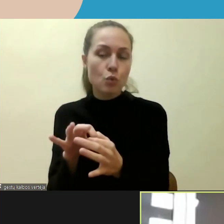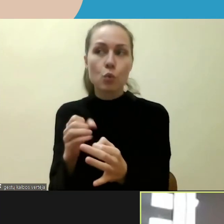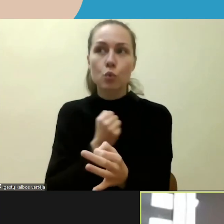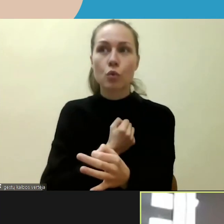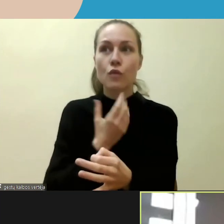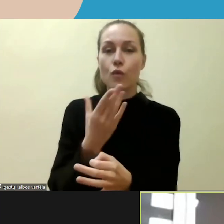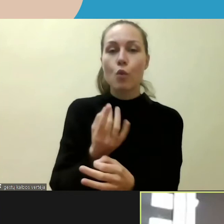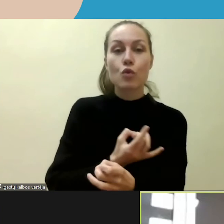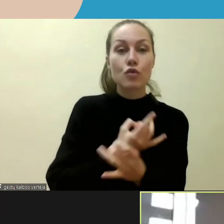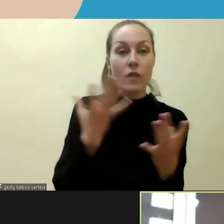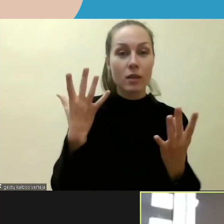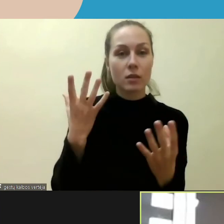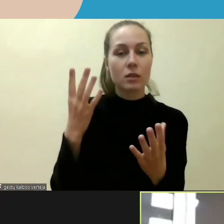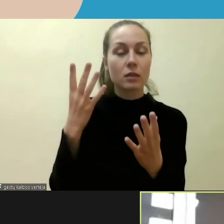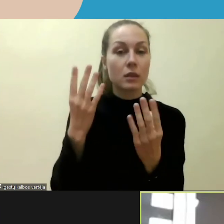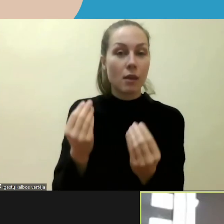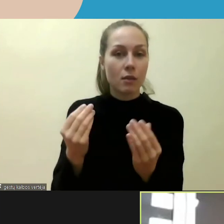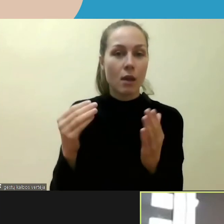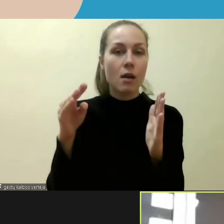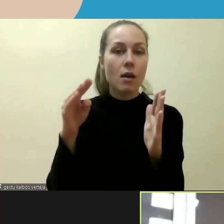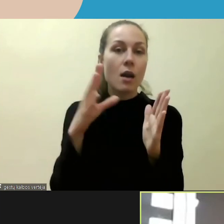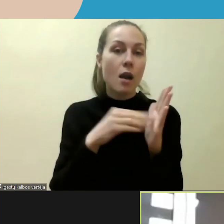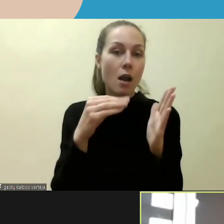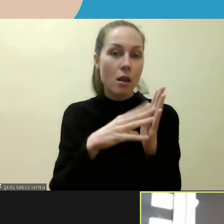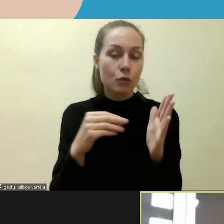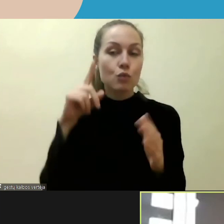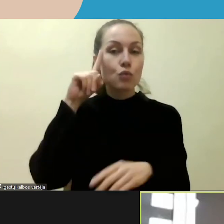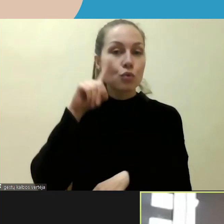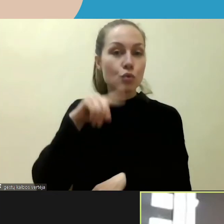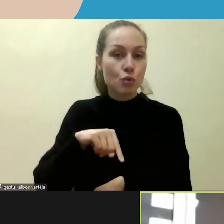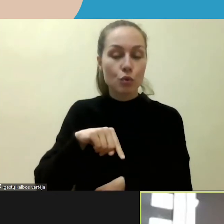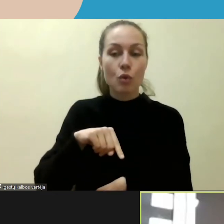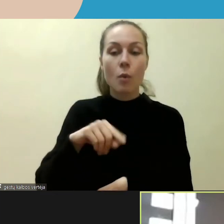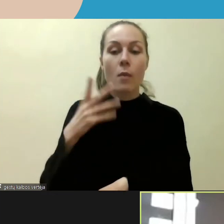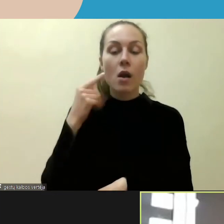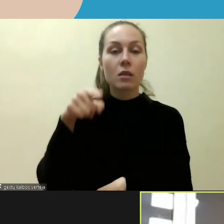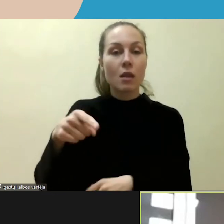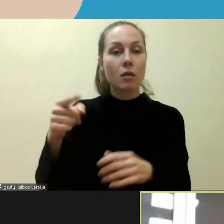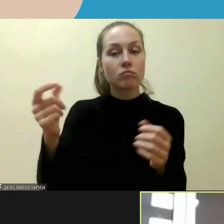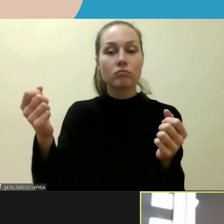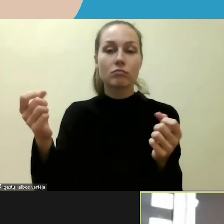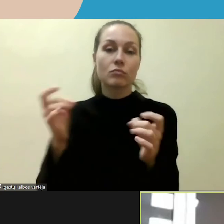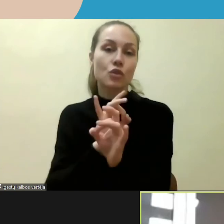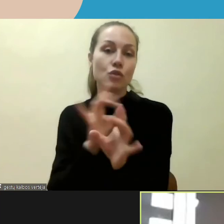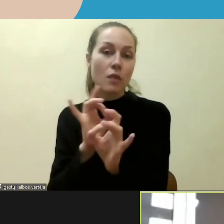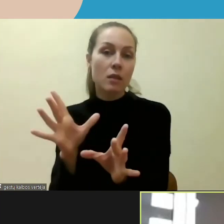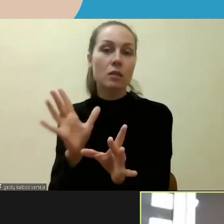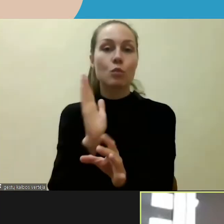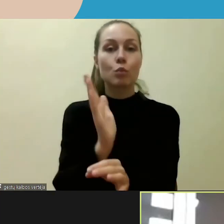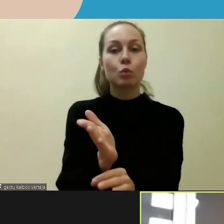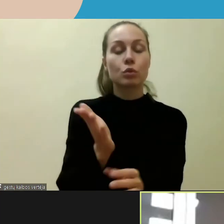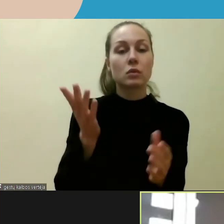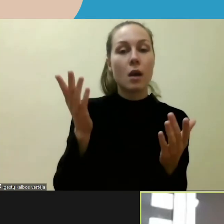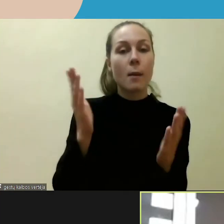šventinių dienų kalendorių ir žinome, kada pas jos yra organizuojami renginiai, pamaldos. Tai tuo